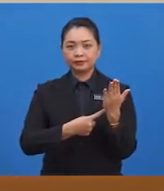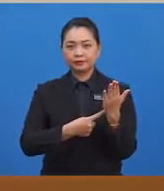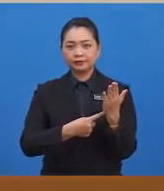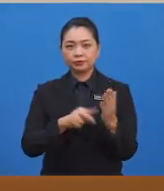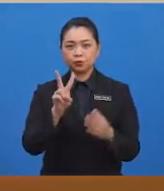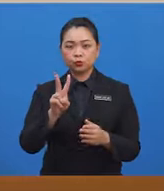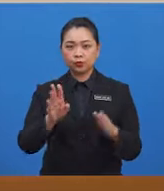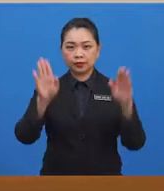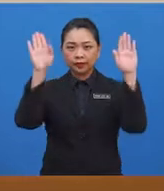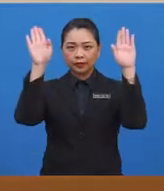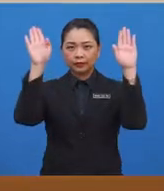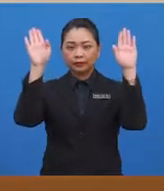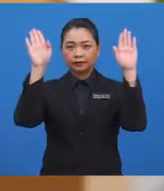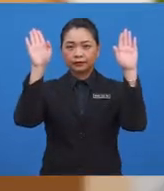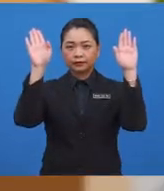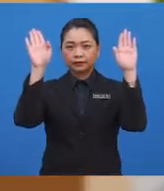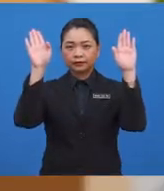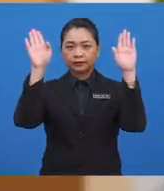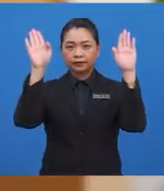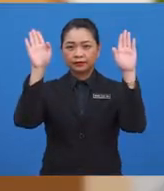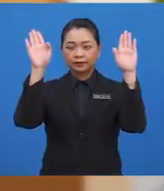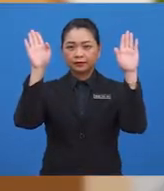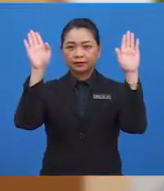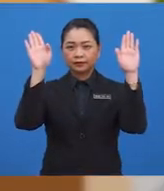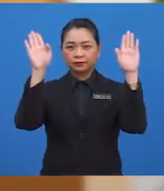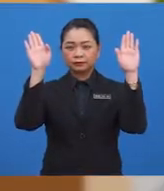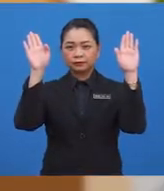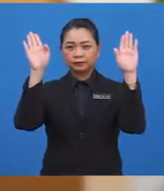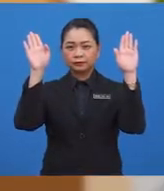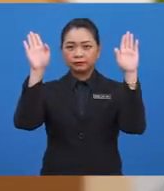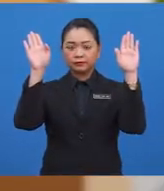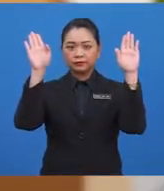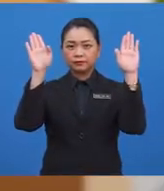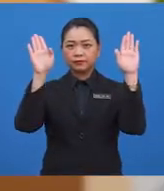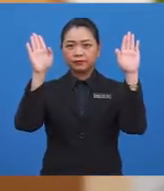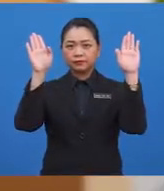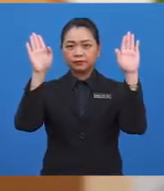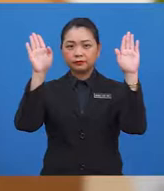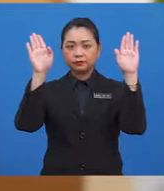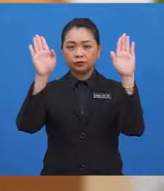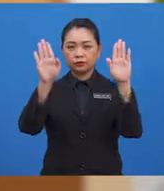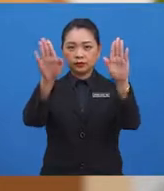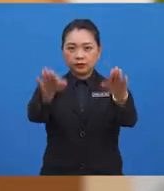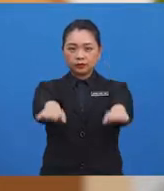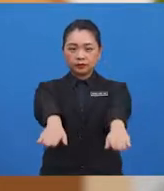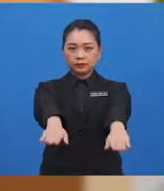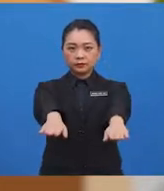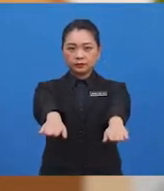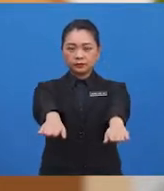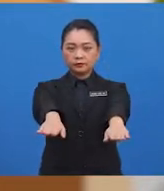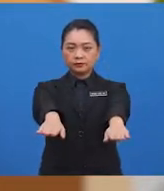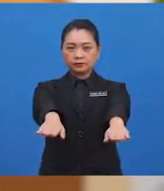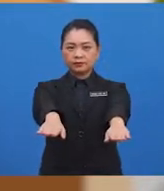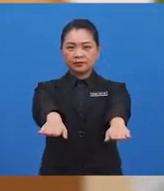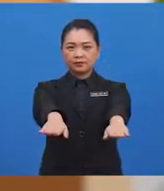mulakan. Dua tangan ke atas, dua tangan ke atas. Itu garis